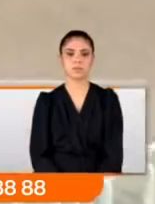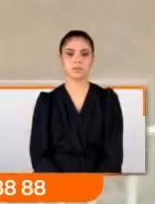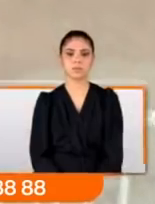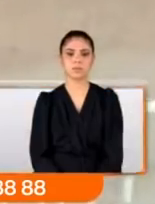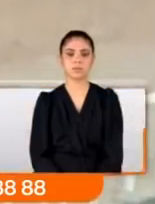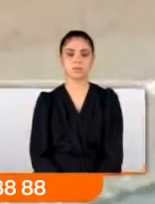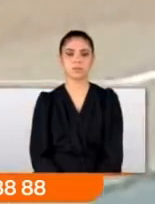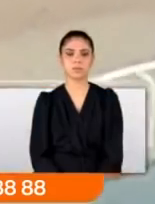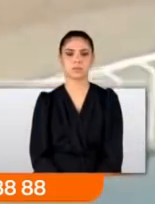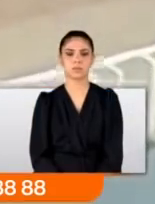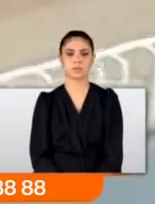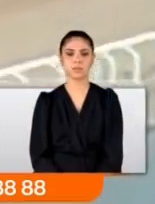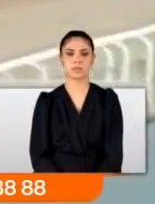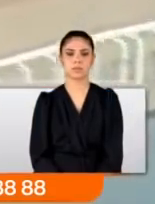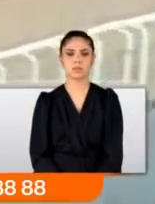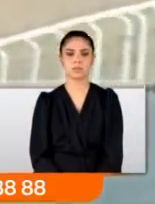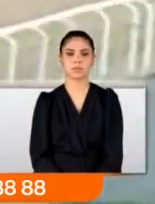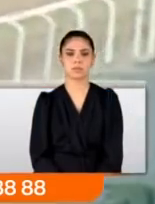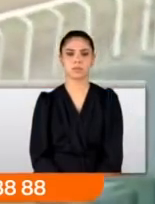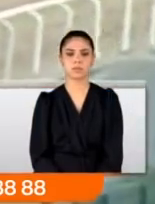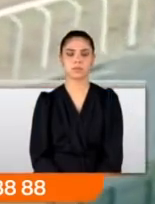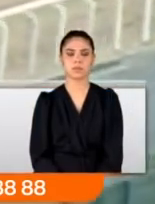Döndü yorum. Evet.